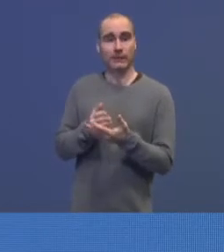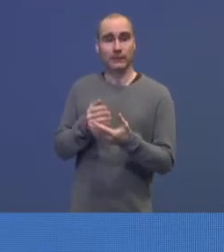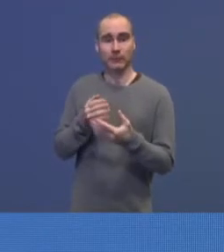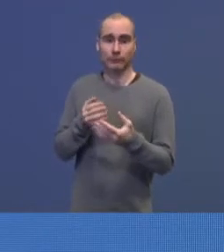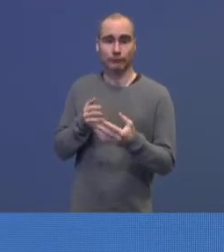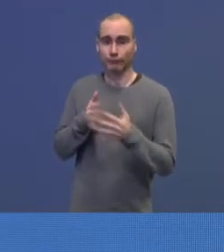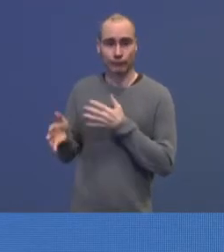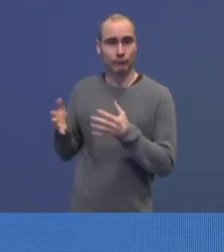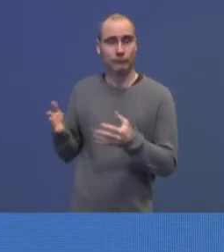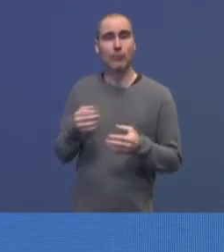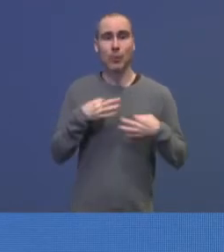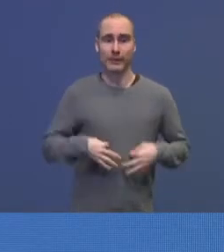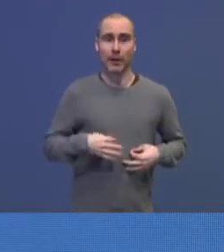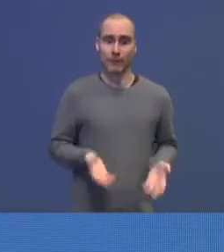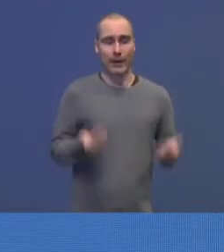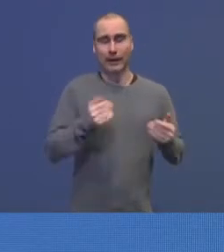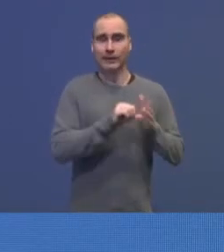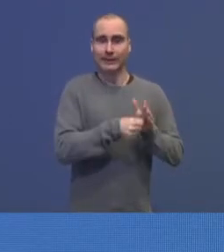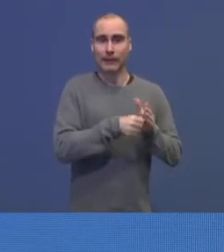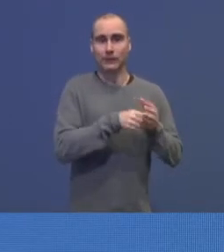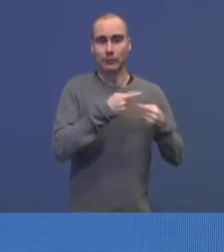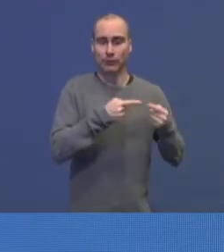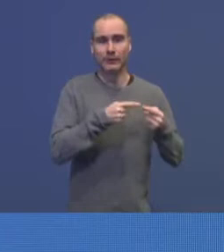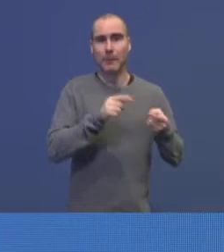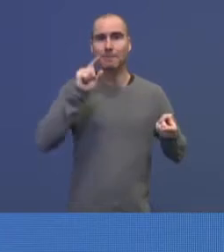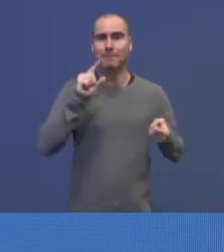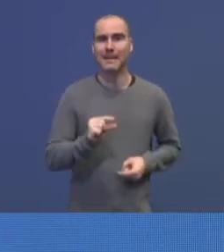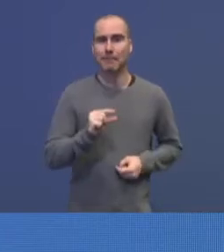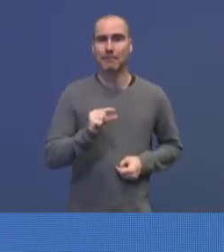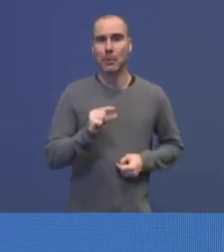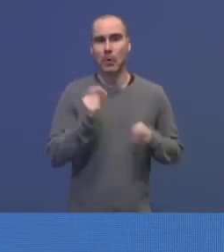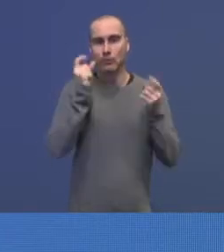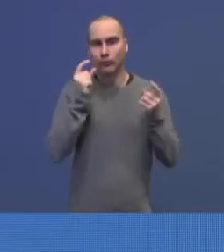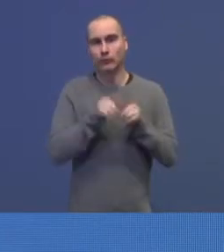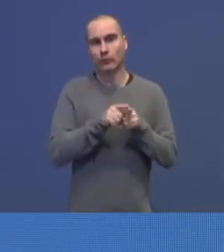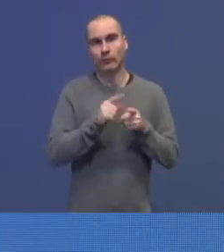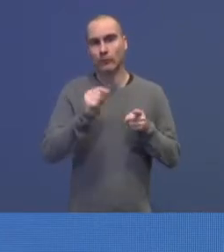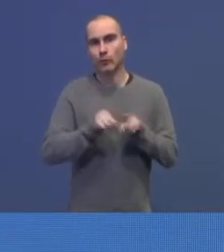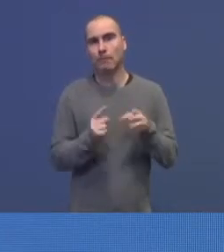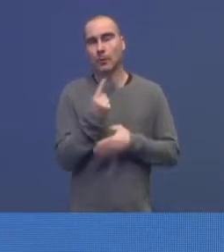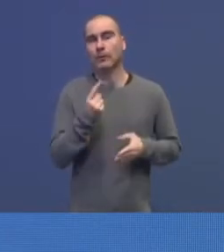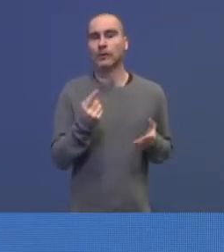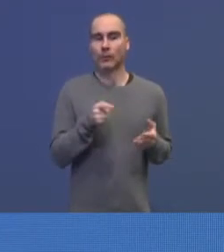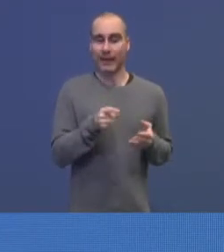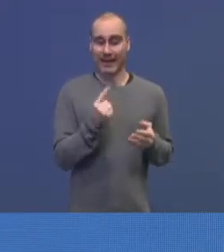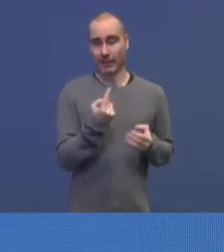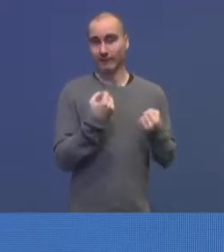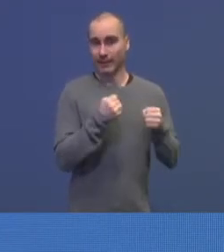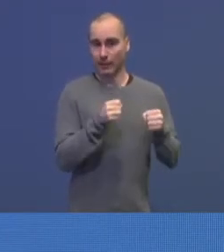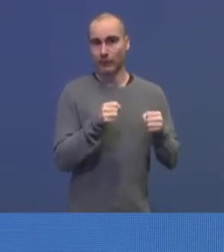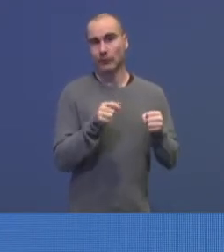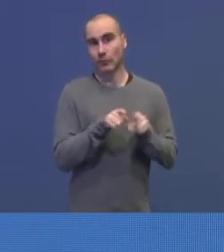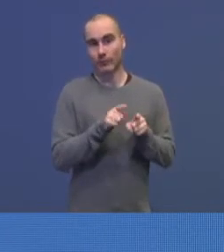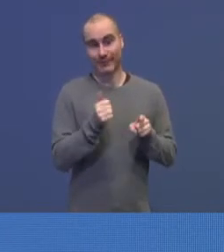forenklet registreringsprosessen til et minimum av opplysninger for at det skal gå fortest mulig. Det er jo et av de tiltakene som gjør at det nå går